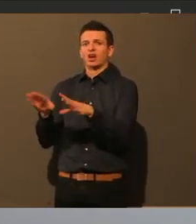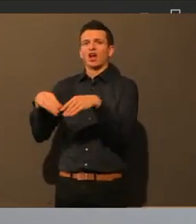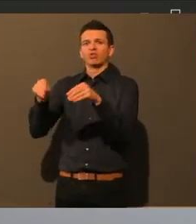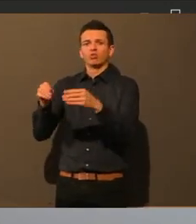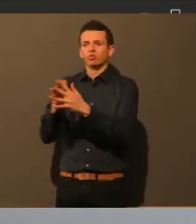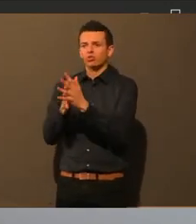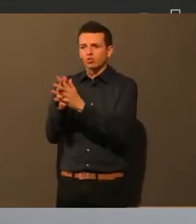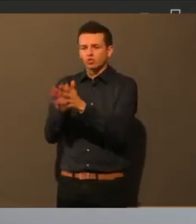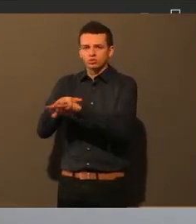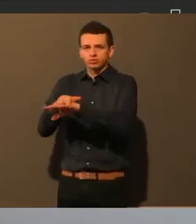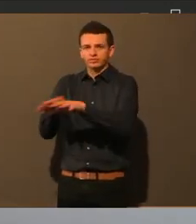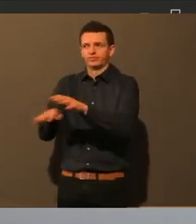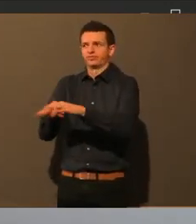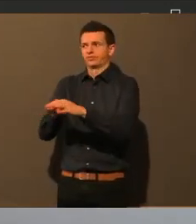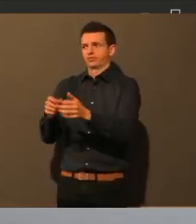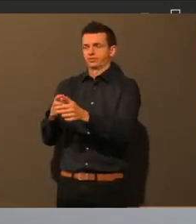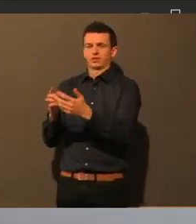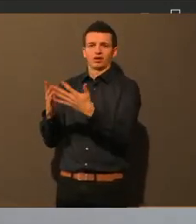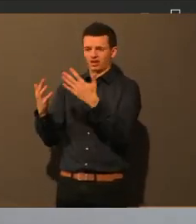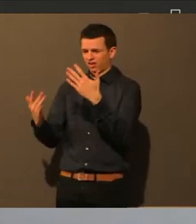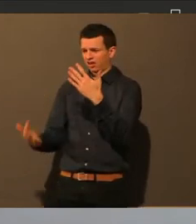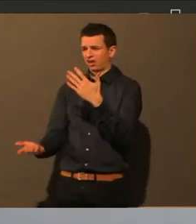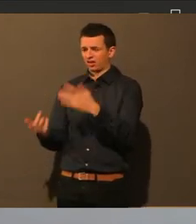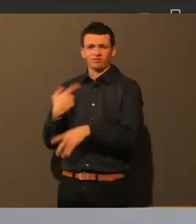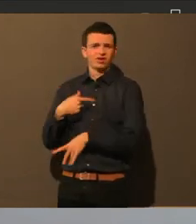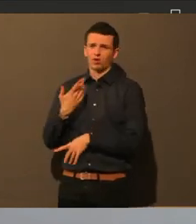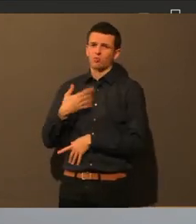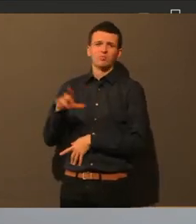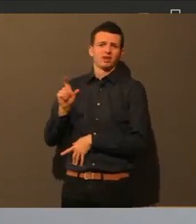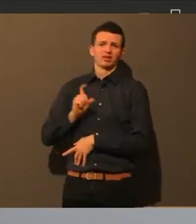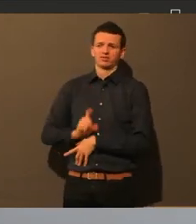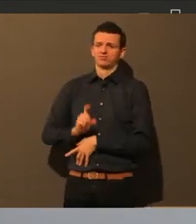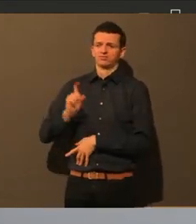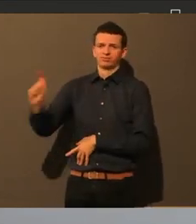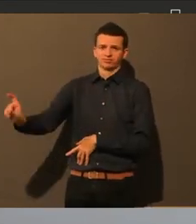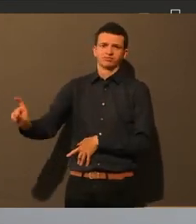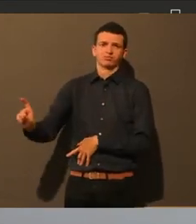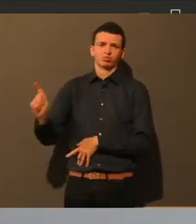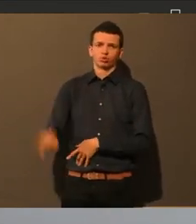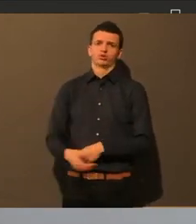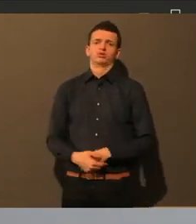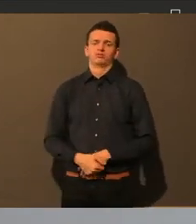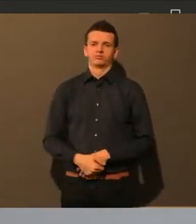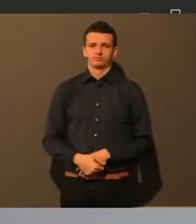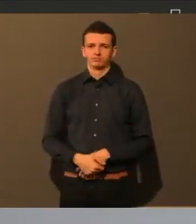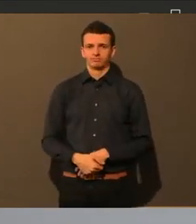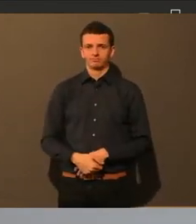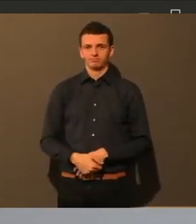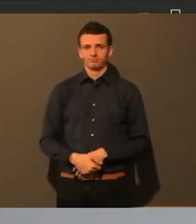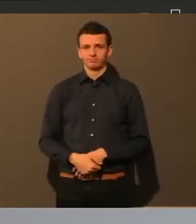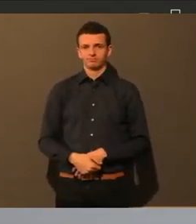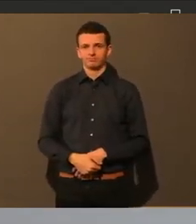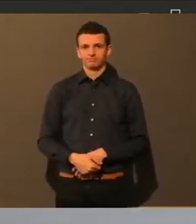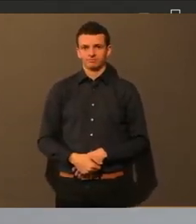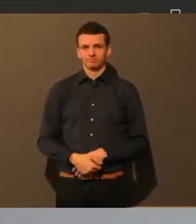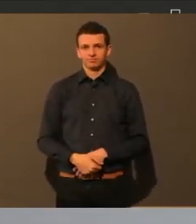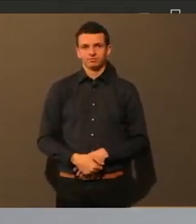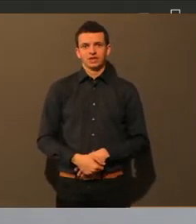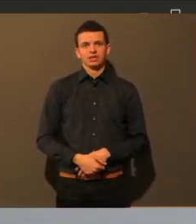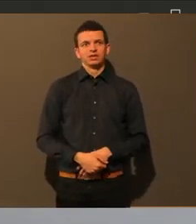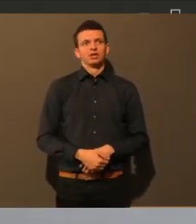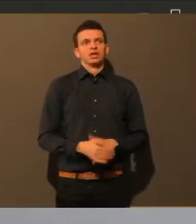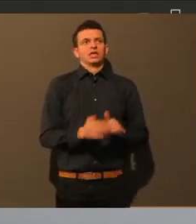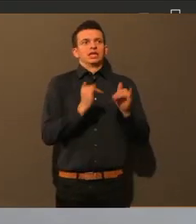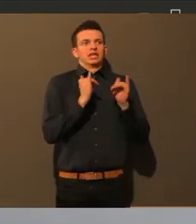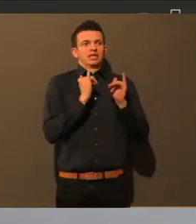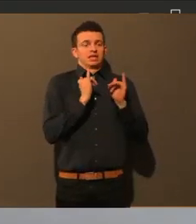sagt, das ist es uns wert, dann muss es uns auch mal wert sein. Wobei ich auch Rückmeldungen von Lehrkräften gehört habe, dass